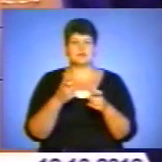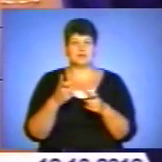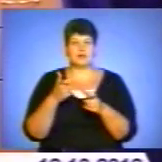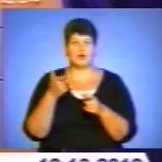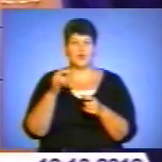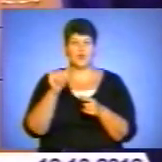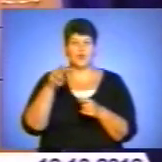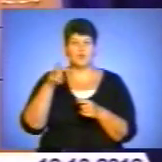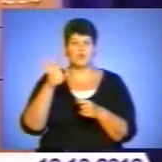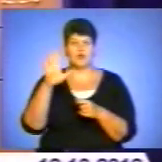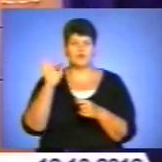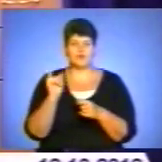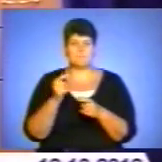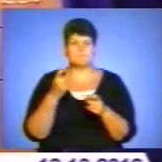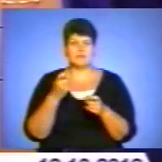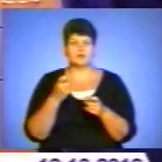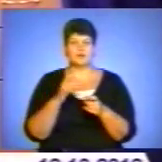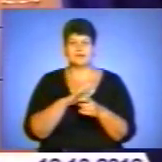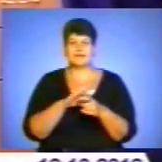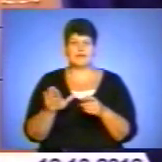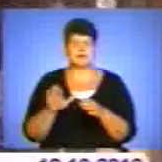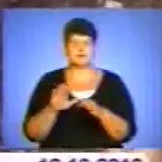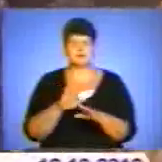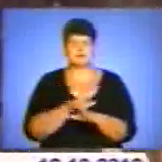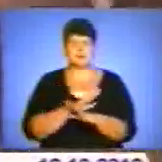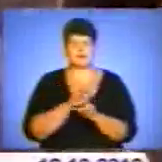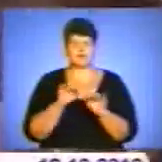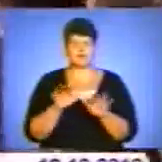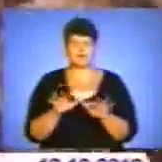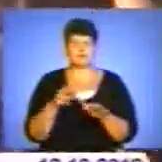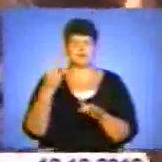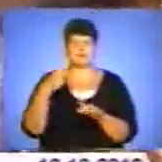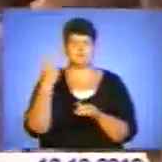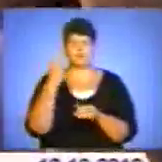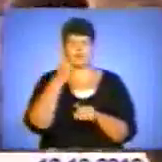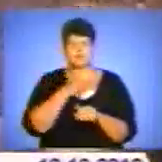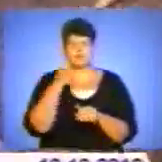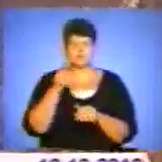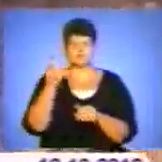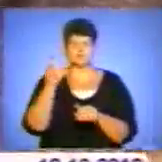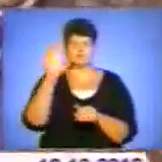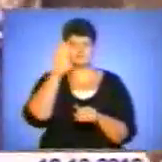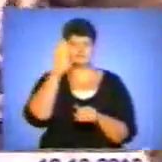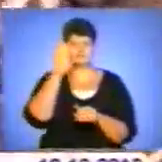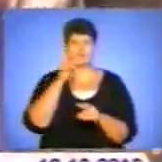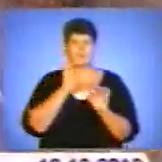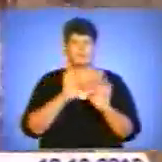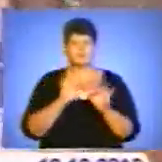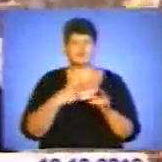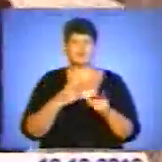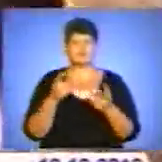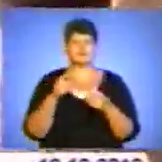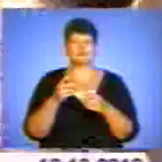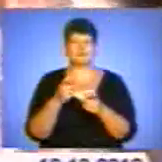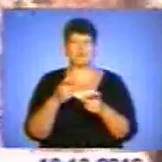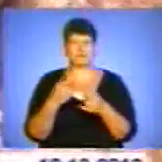також патронами несмертельної дії. 32-річний житель обласного центру пояснив, що зброя йому дісталася від